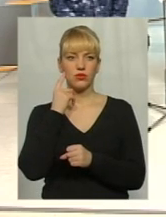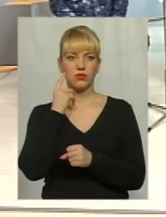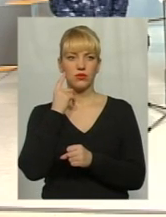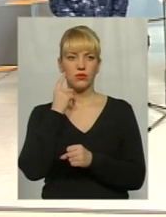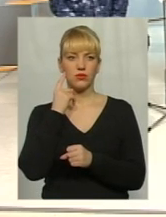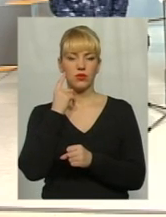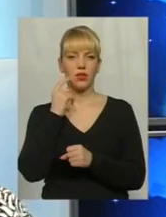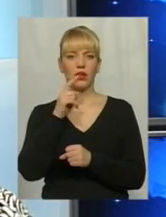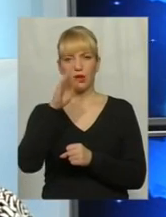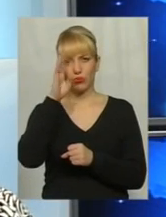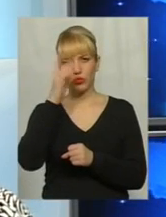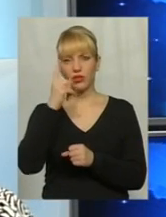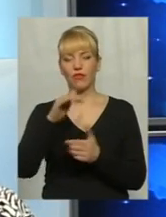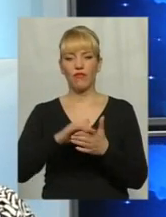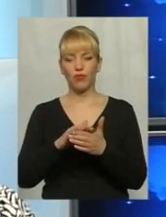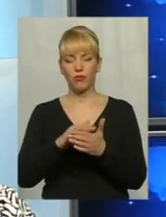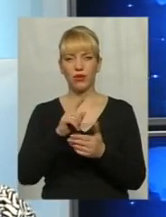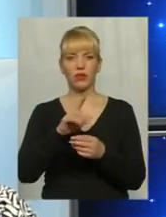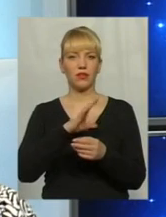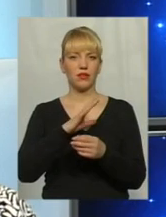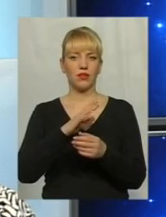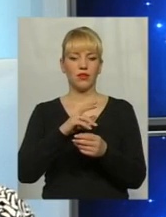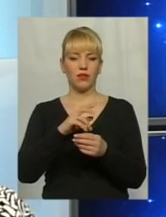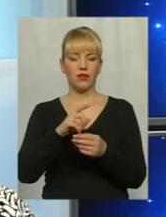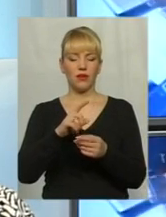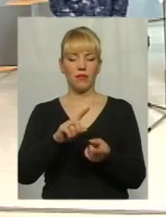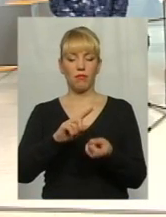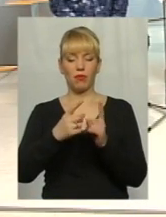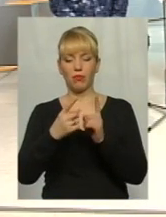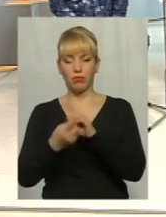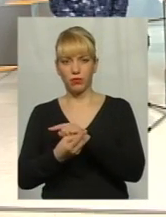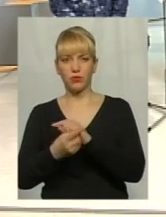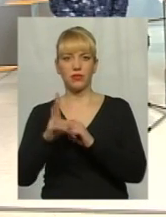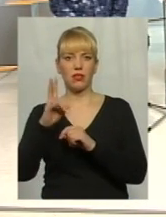зам націонником транспортації. Ви ж... Ми, само ввичайні, пози